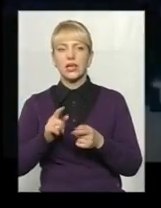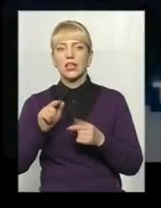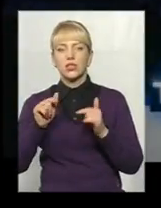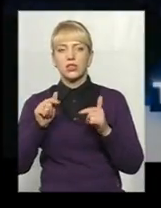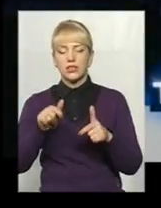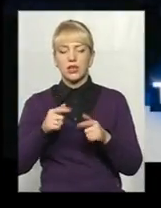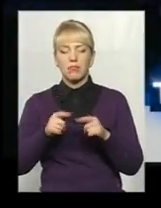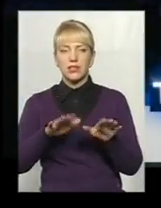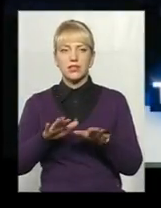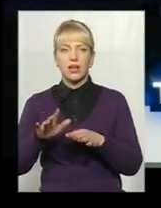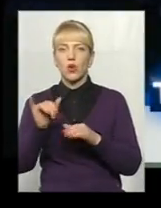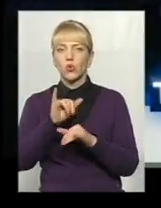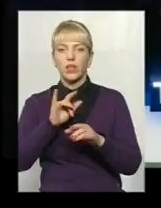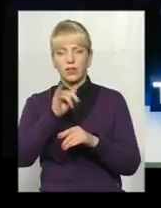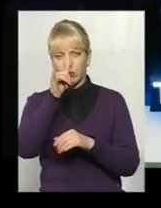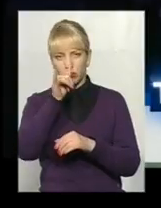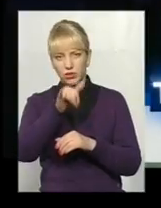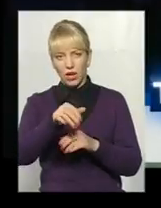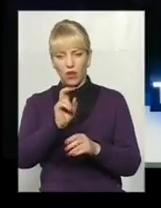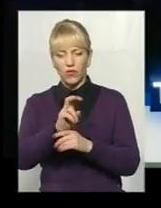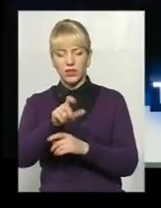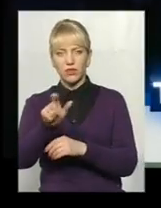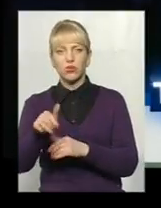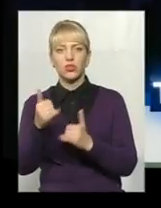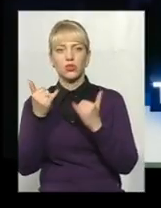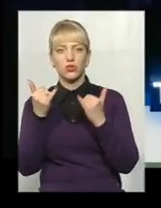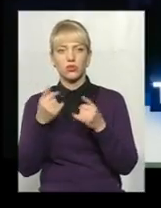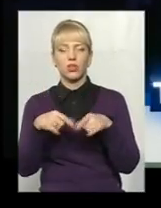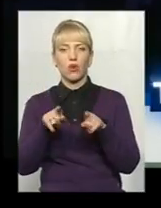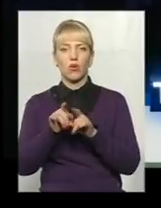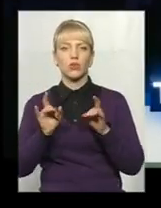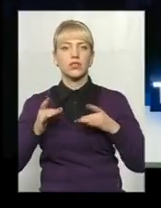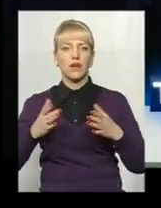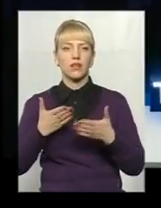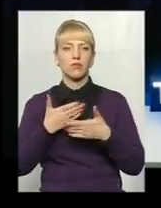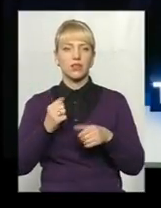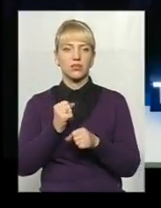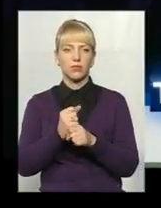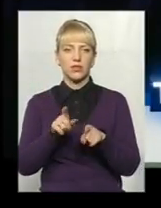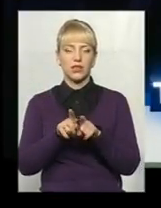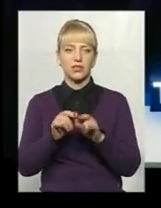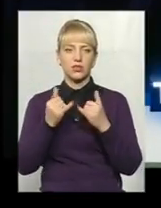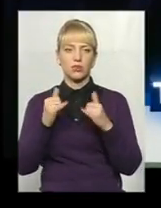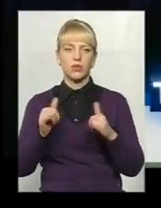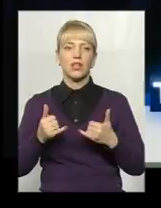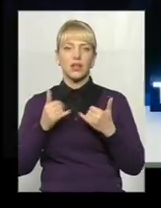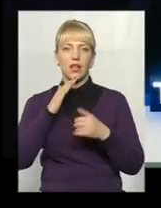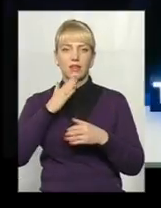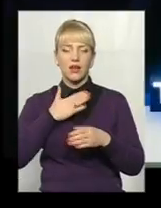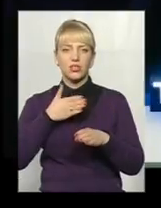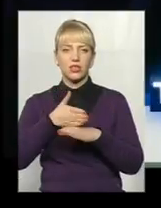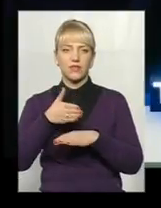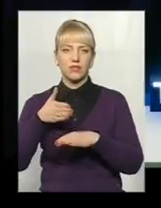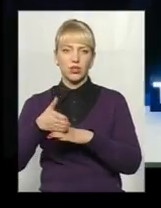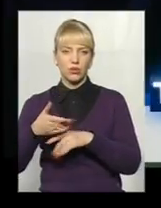ми зазвичай не пускаємо відвідувачів, але сьогодні до такого свята ми зробили такий сюрприз для наших відвідувачів. Ну і,